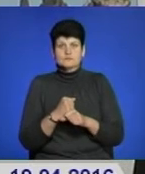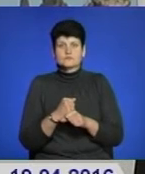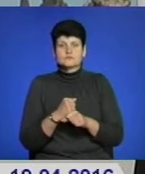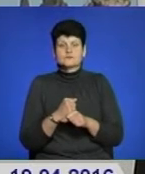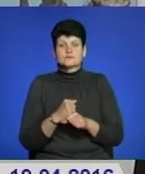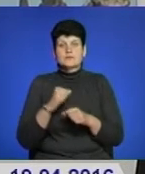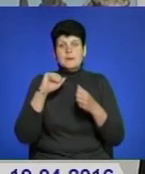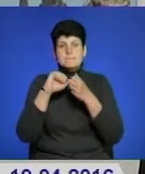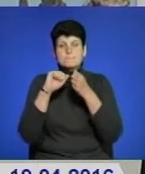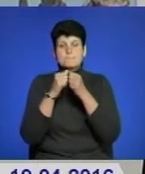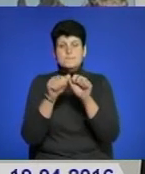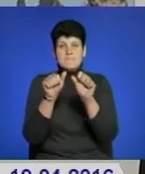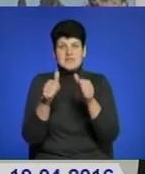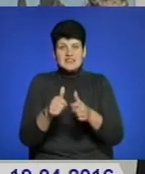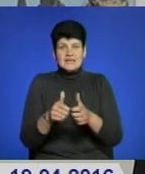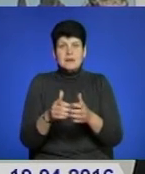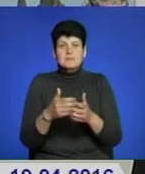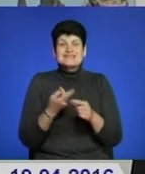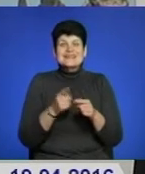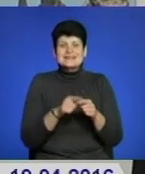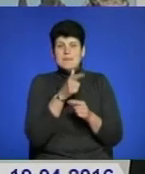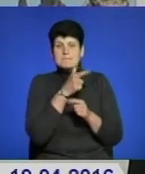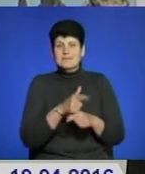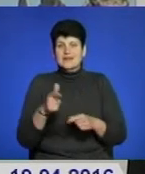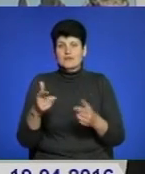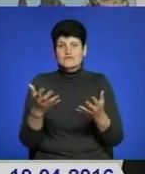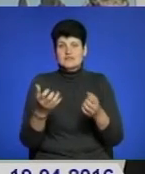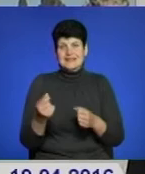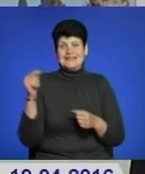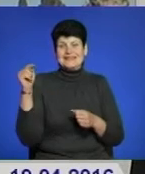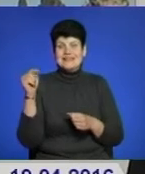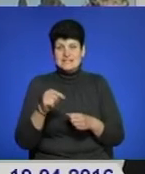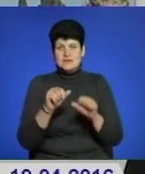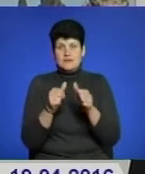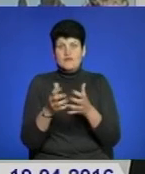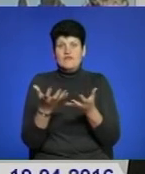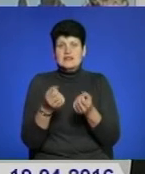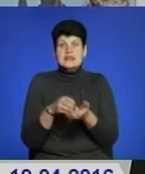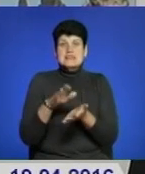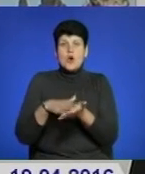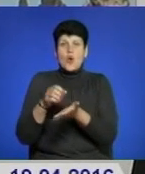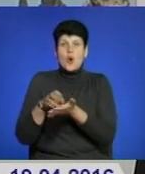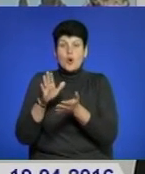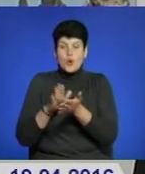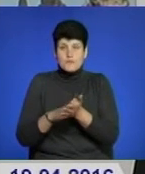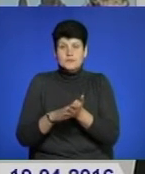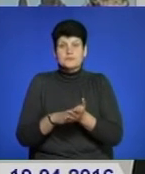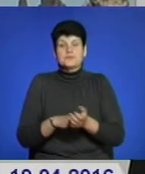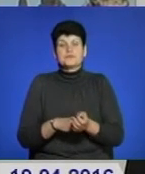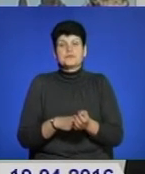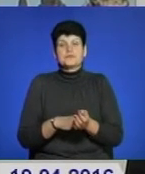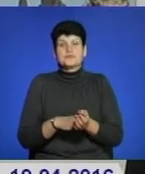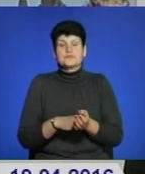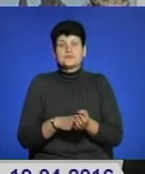Пам'ятки ми за цей період взяли, більше тисячі пам'яток взяли на облік, тільки пам'яток археології.